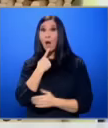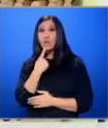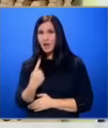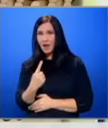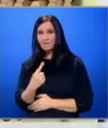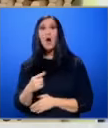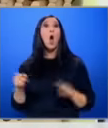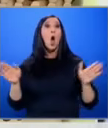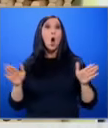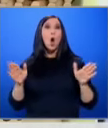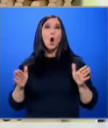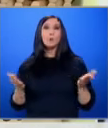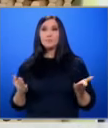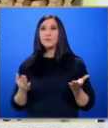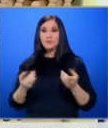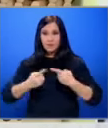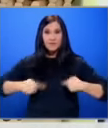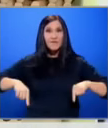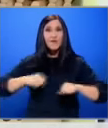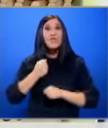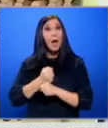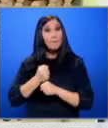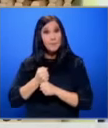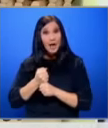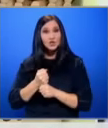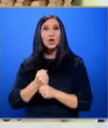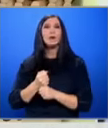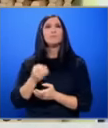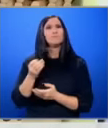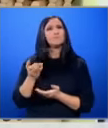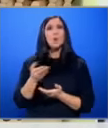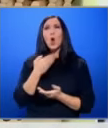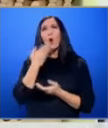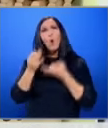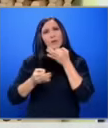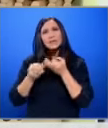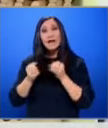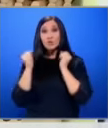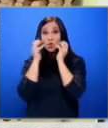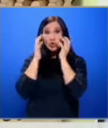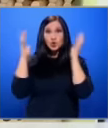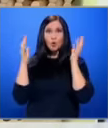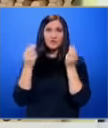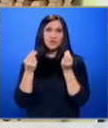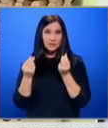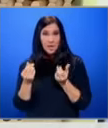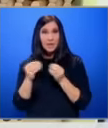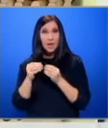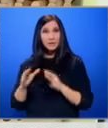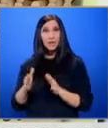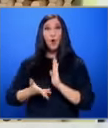От птицева дня бранш обясняват шоковата цена на яйцата С увеличението на горивата,